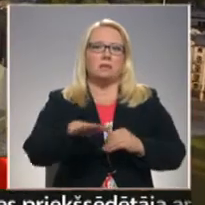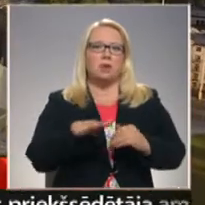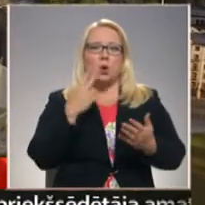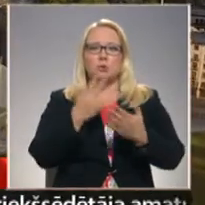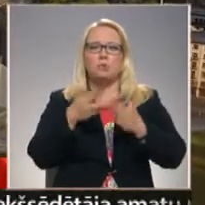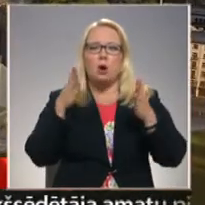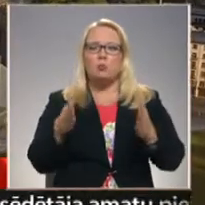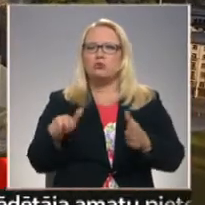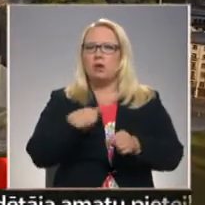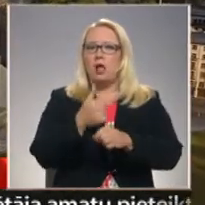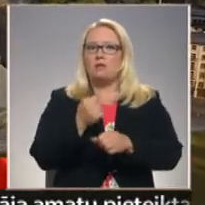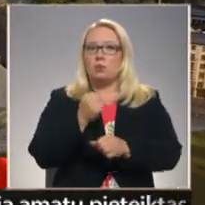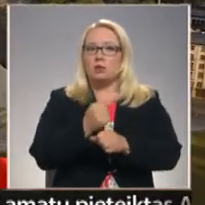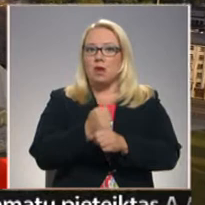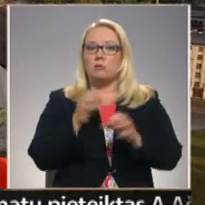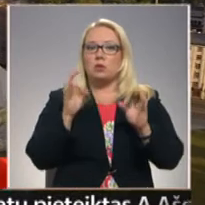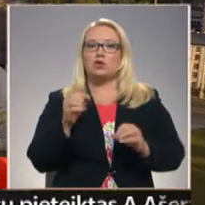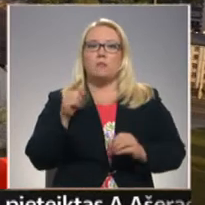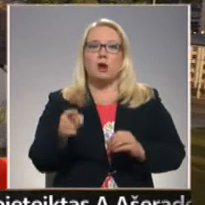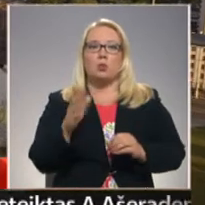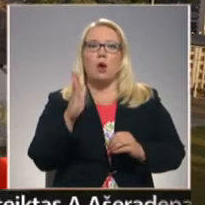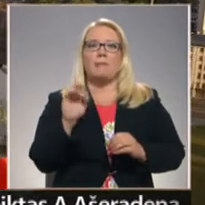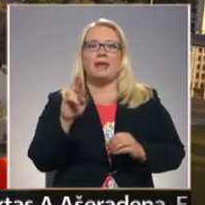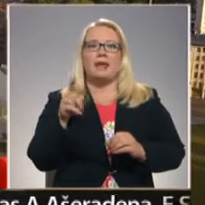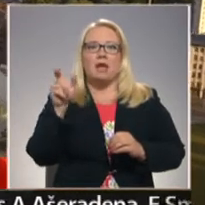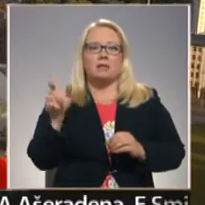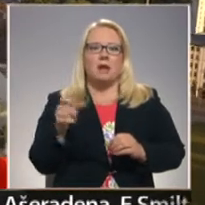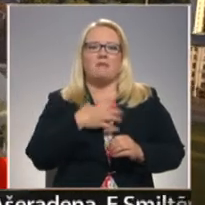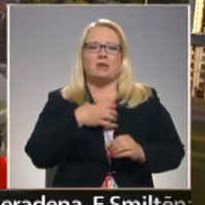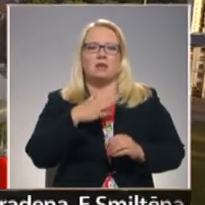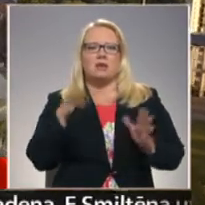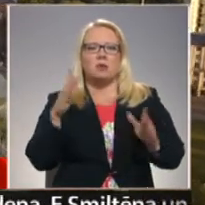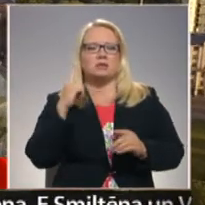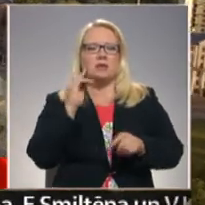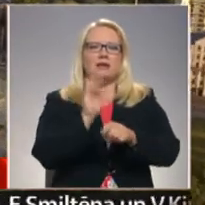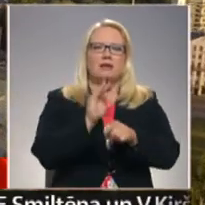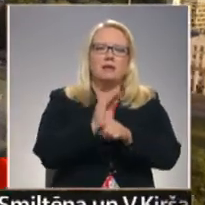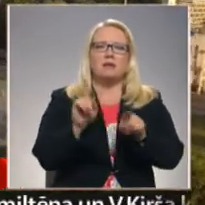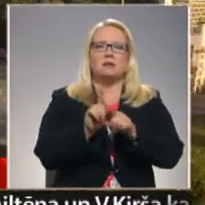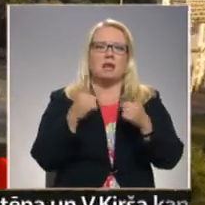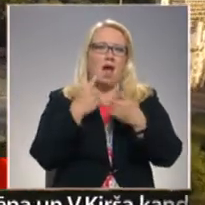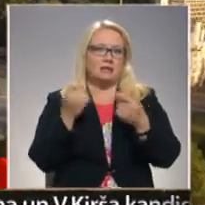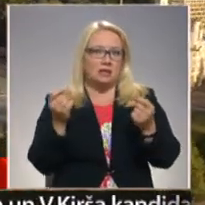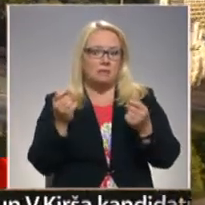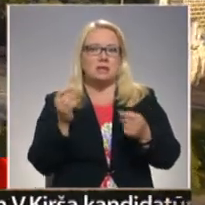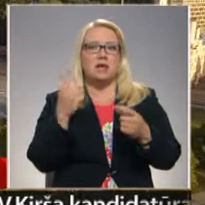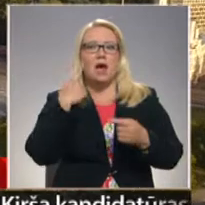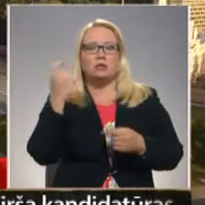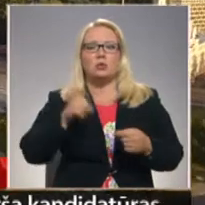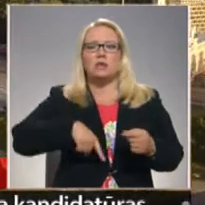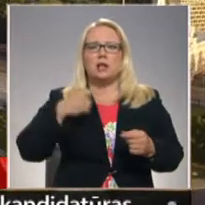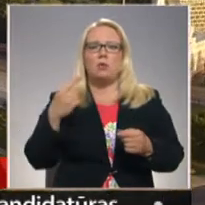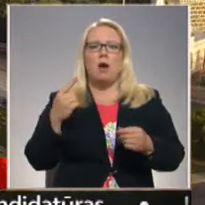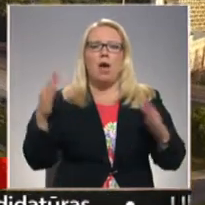mūža galveno darbu. Tieši par to Birkertam nācās dzirdēt gan daudz kritikas, gan atzinības. Atceroties ilgo ēka stapšanas